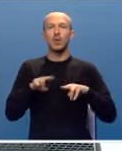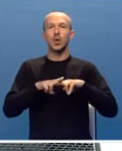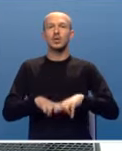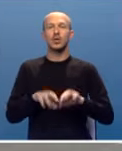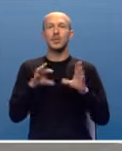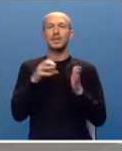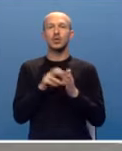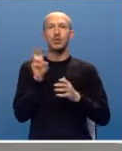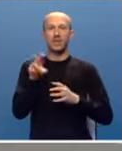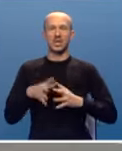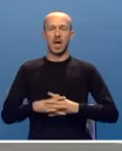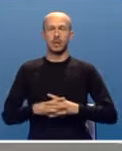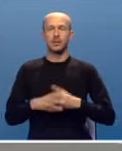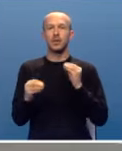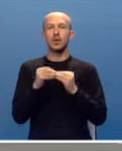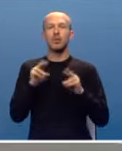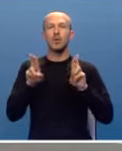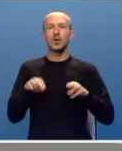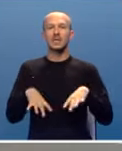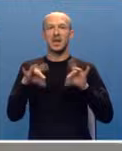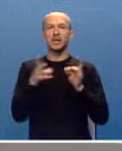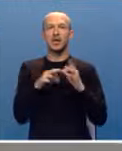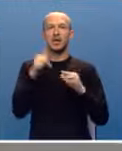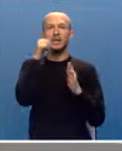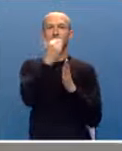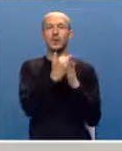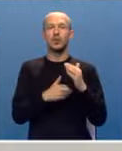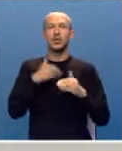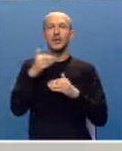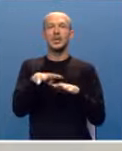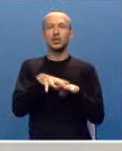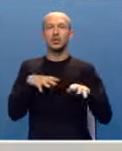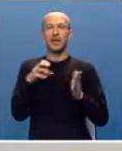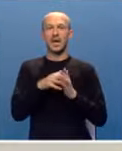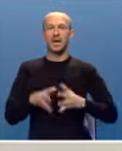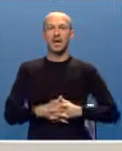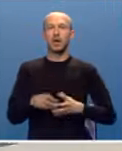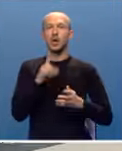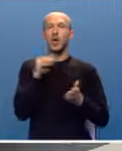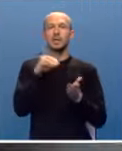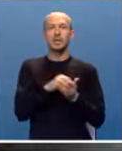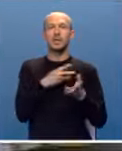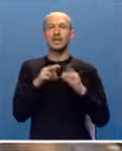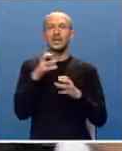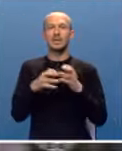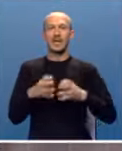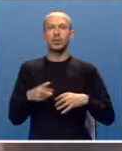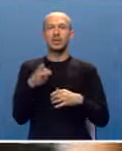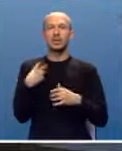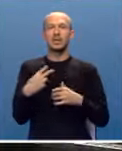da ostanu bez gradskog prevoza. Problem bi mogao da se nađe na dnevnom redu Naredne skupštine grada koja je zakazana za sredu